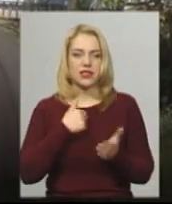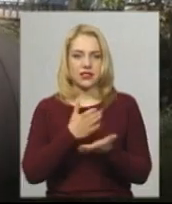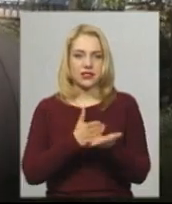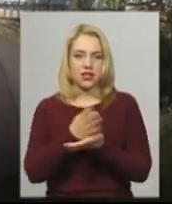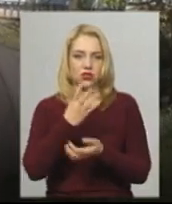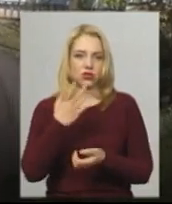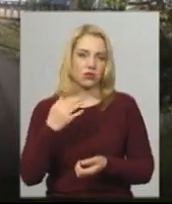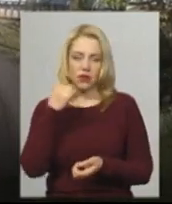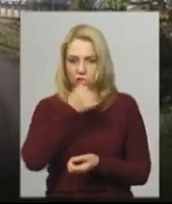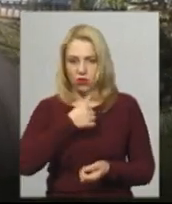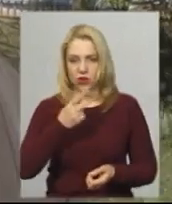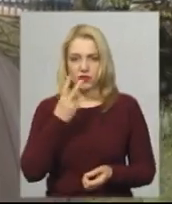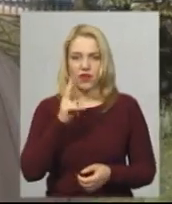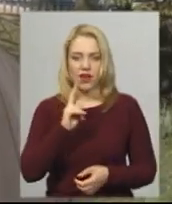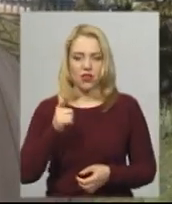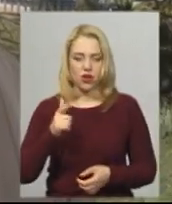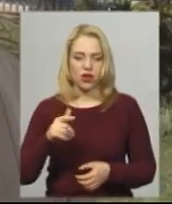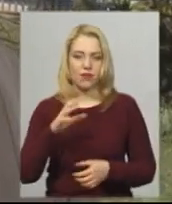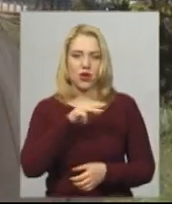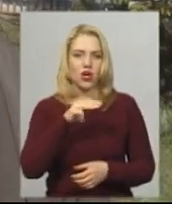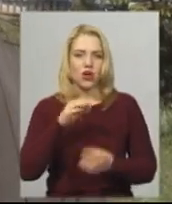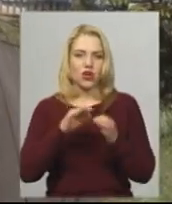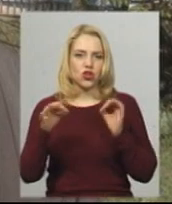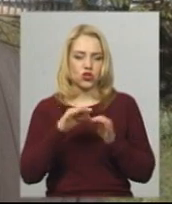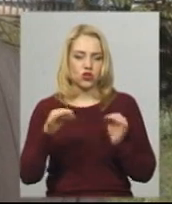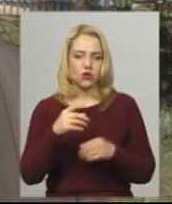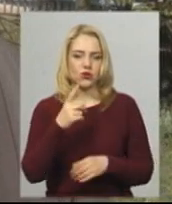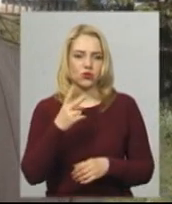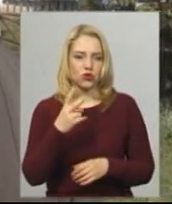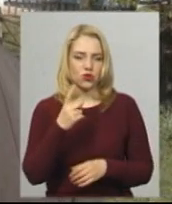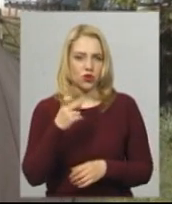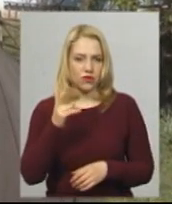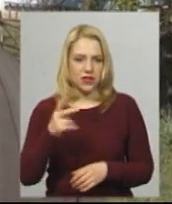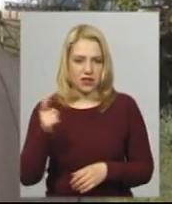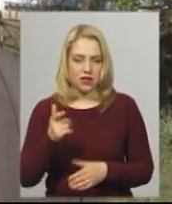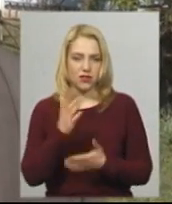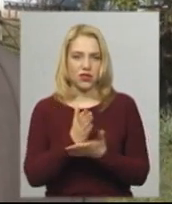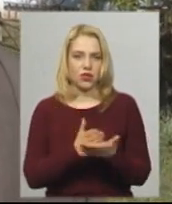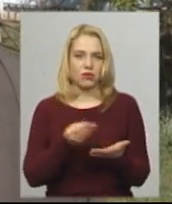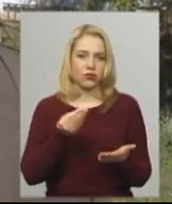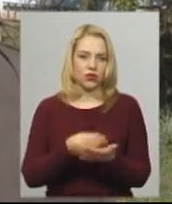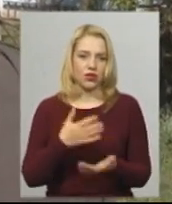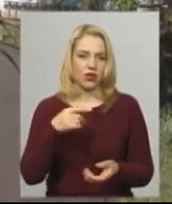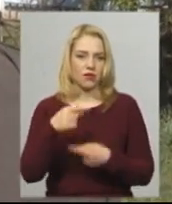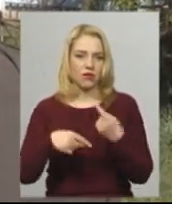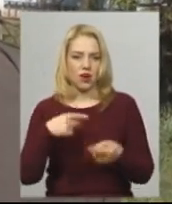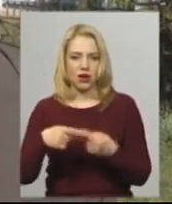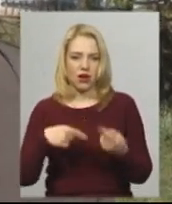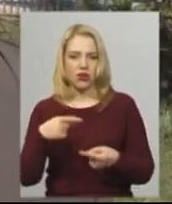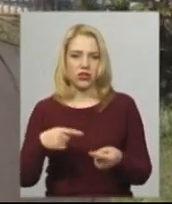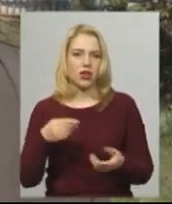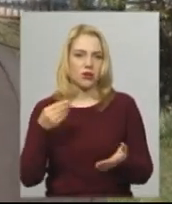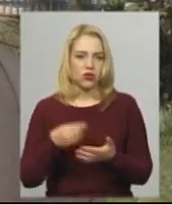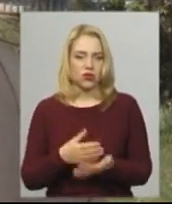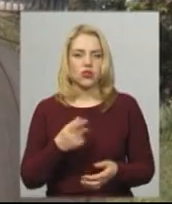20 кг стоїть 120 гривень, хліб дорогий, макарони подорожали, зуби на полку